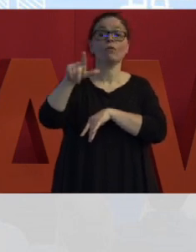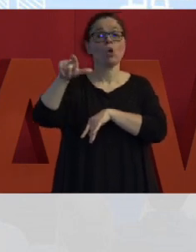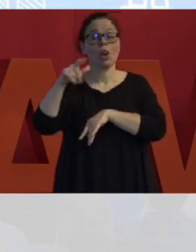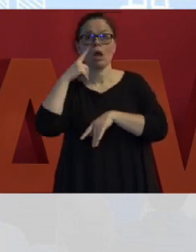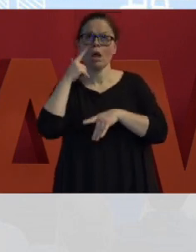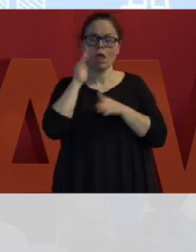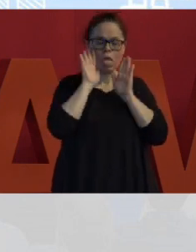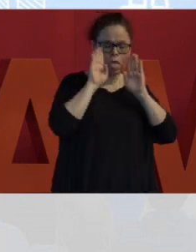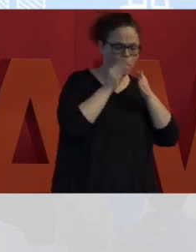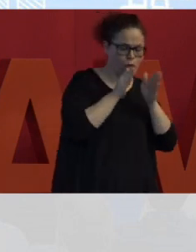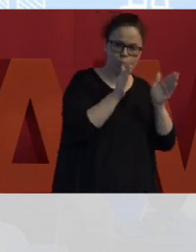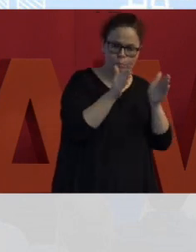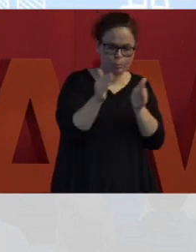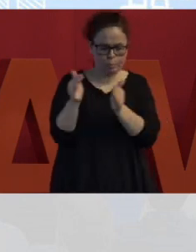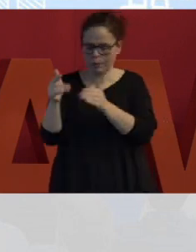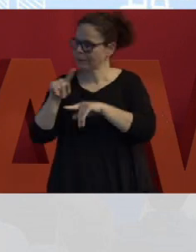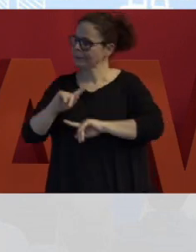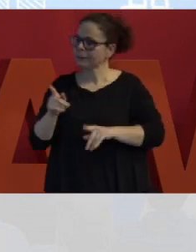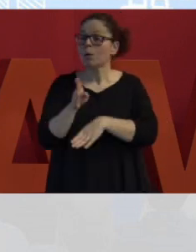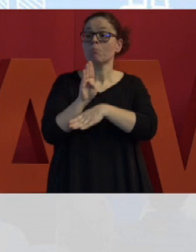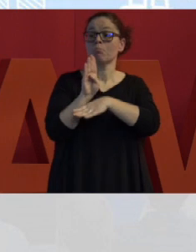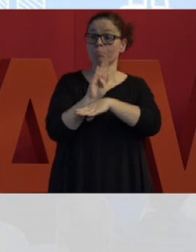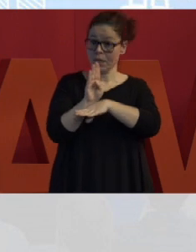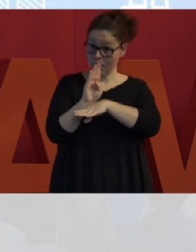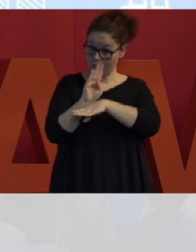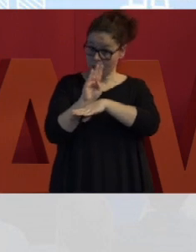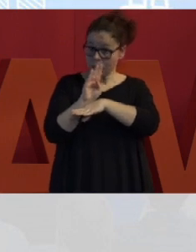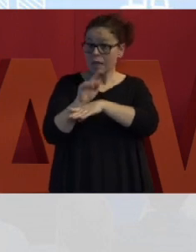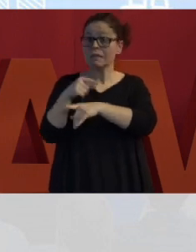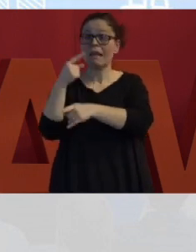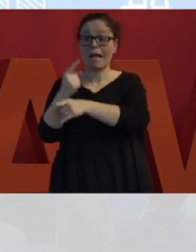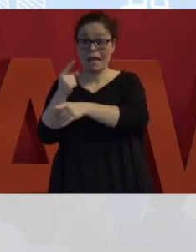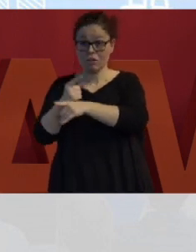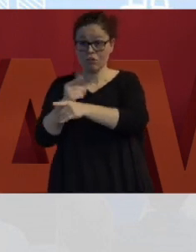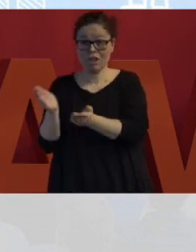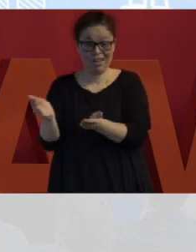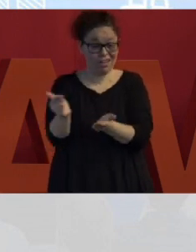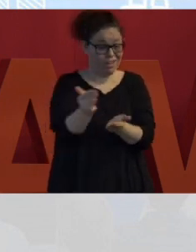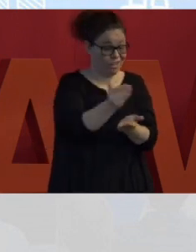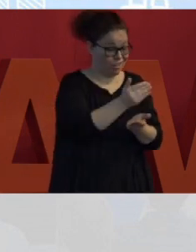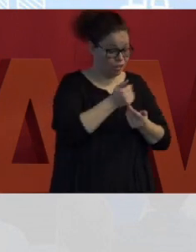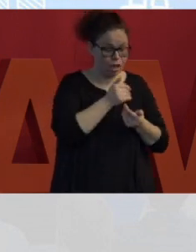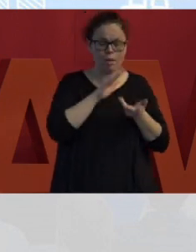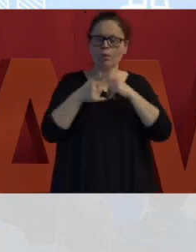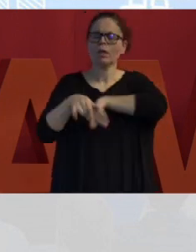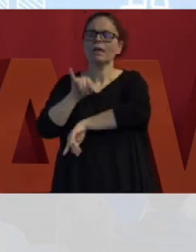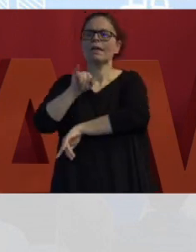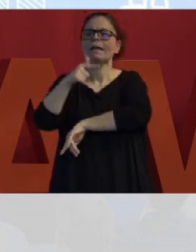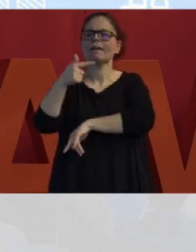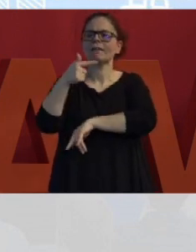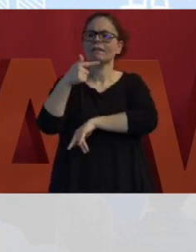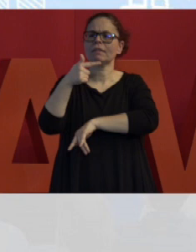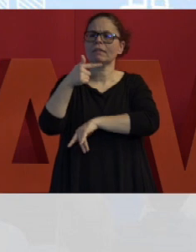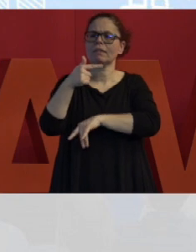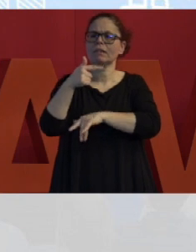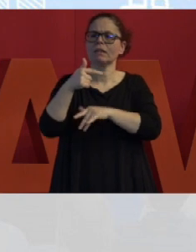compartimenti stagni. Il business avrebbe raccolto le sue esigenze e una volta ricevute l'IT avrebbe sviluppato e consegnato